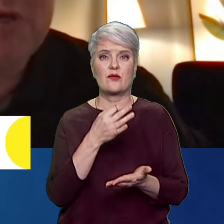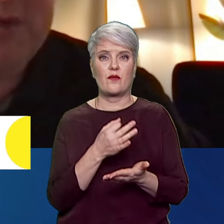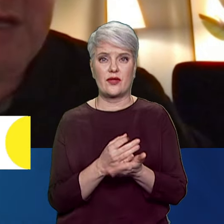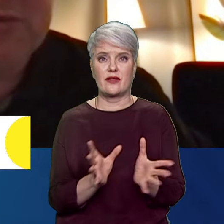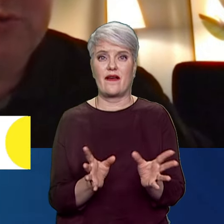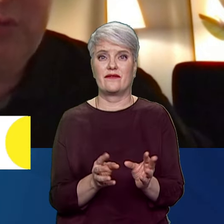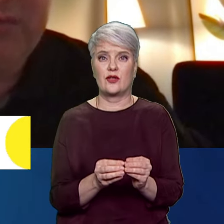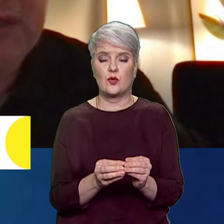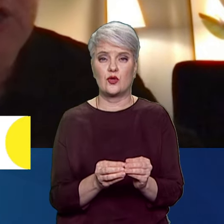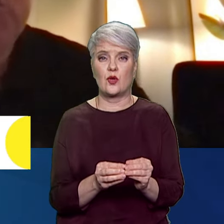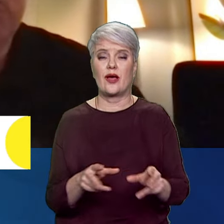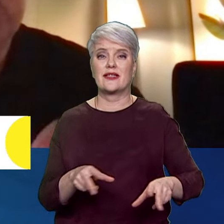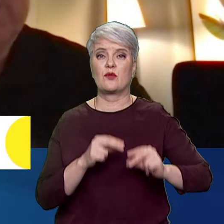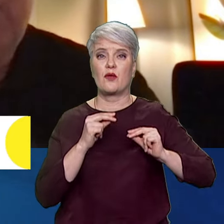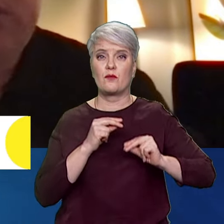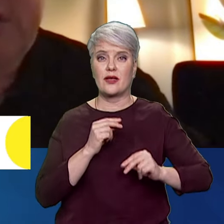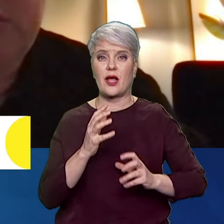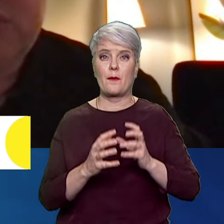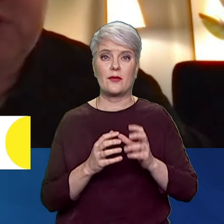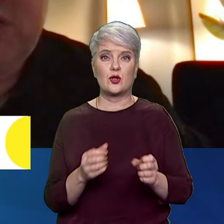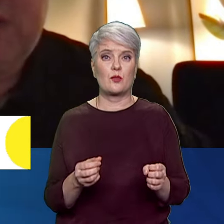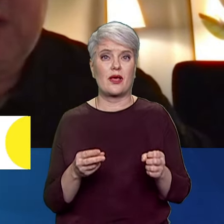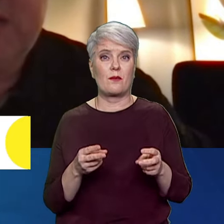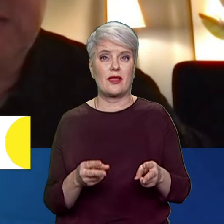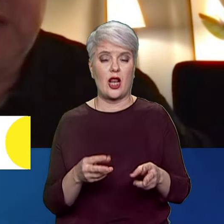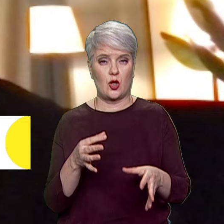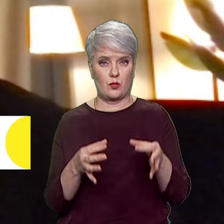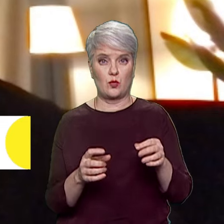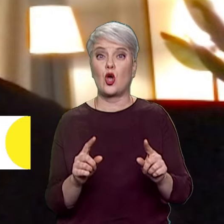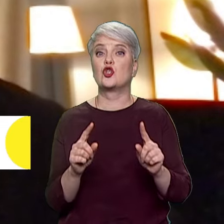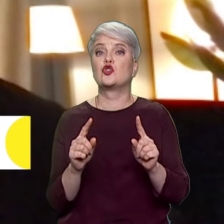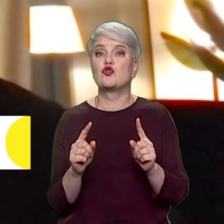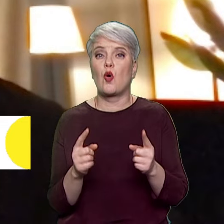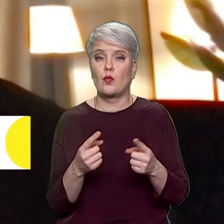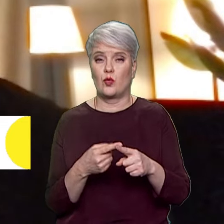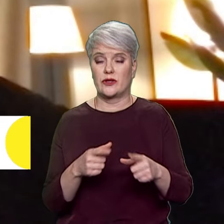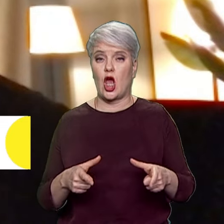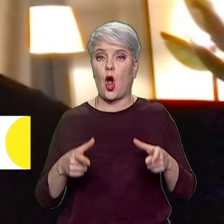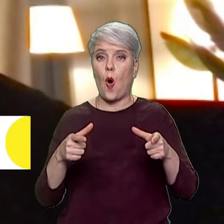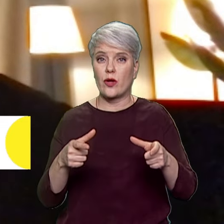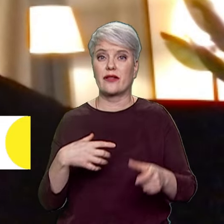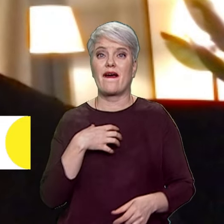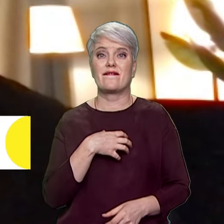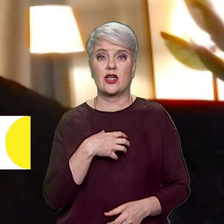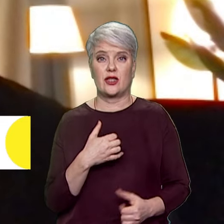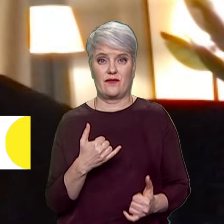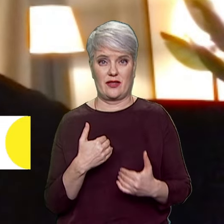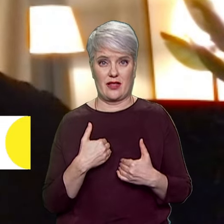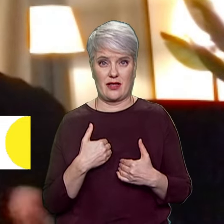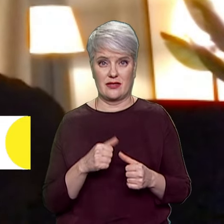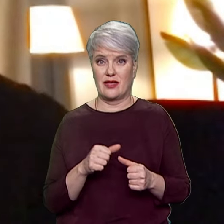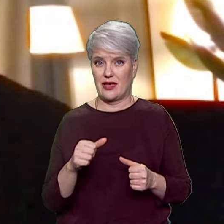Міжнародним кримінальним судом. Чому цей ордер дуже важливий для нас? Окрім очевидного, що це шлях до справедливості.